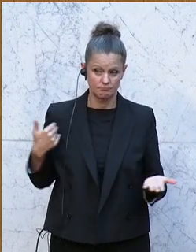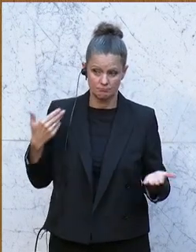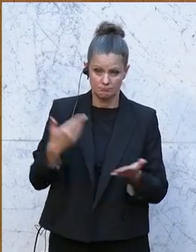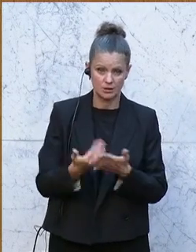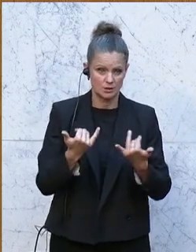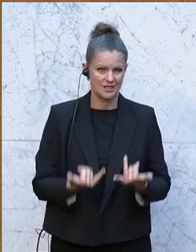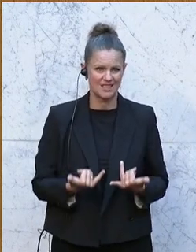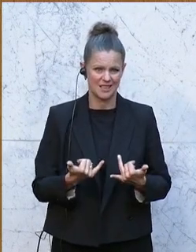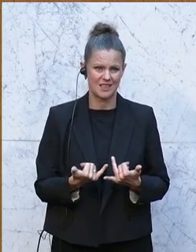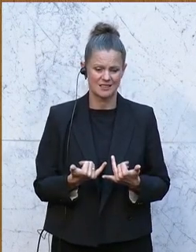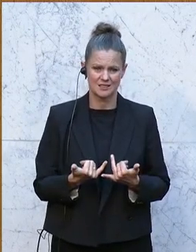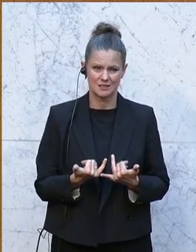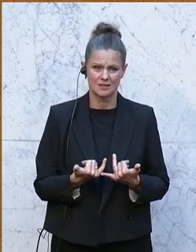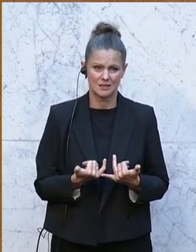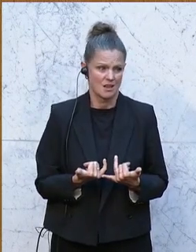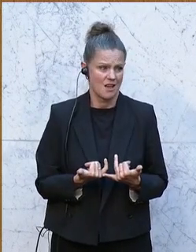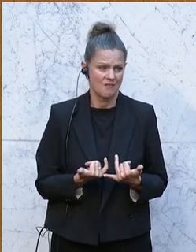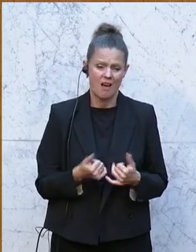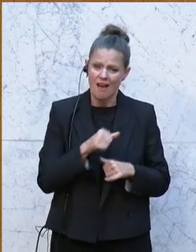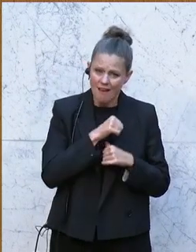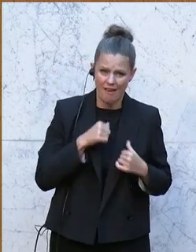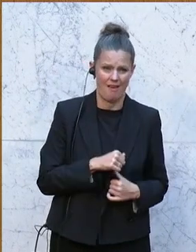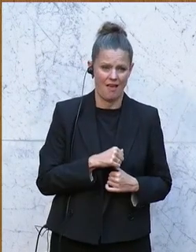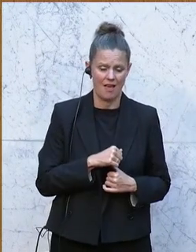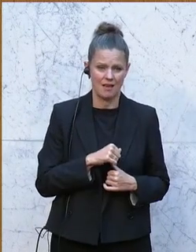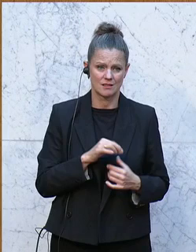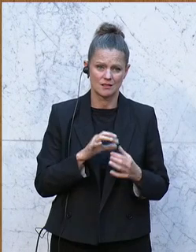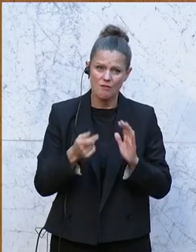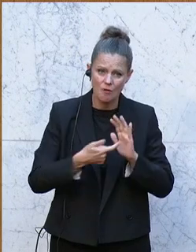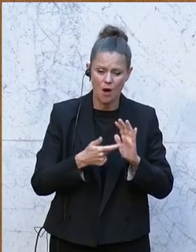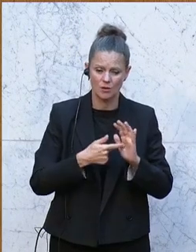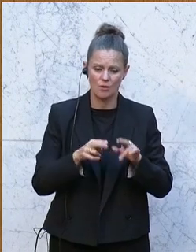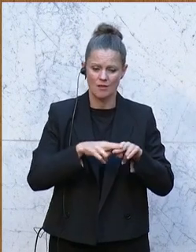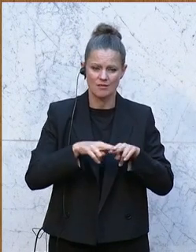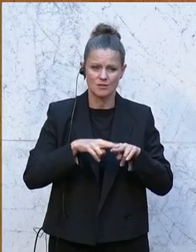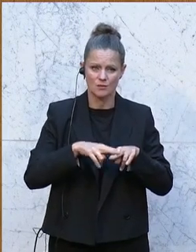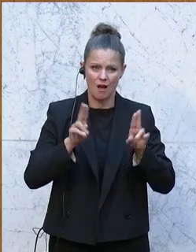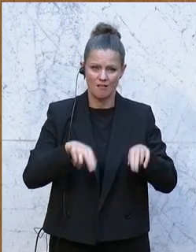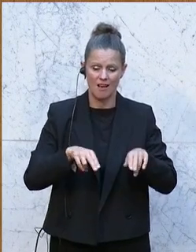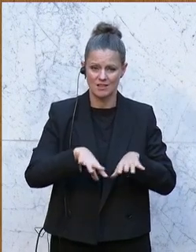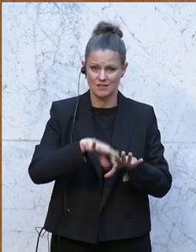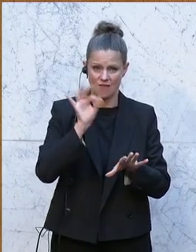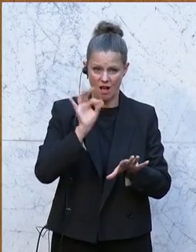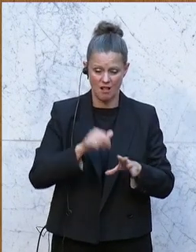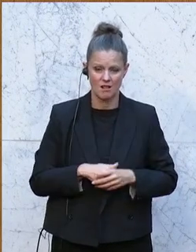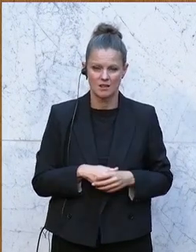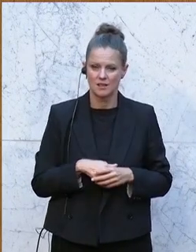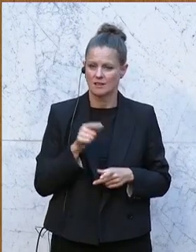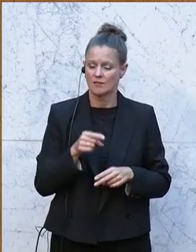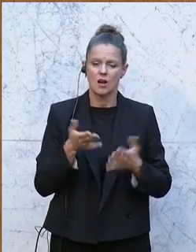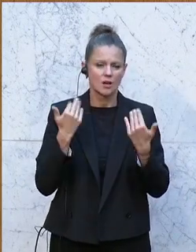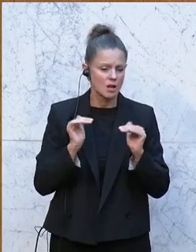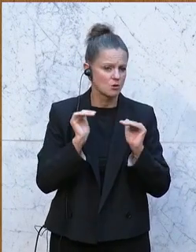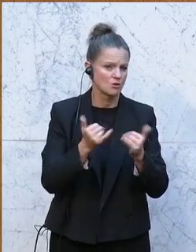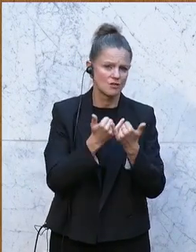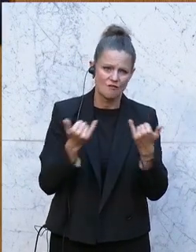wenn man so will, das Herzstück Ihrer Forderungen, mit denen Sie in die letzte Nationalratswahl gegangen sind. Das muss man sich einmal vorstellen. Im Klimaschutzgesetz, da ist geregelt, wie